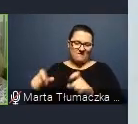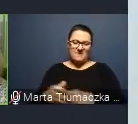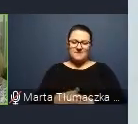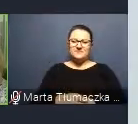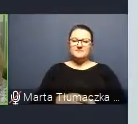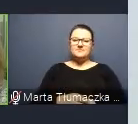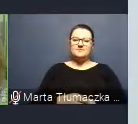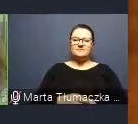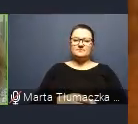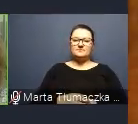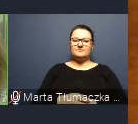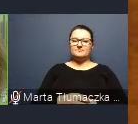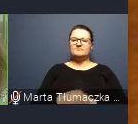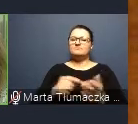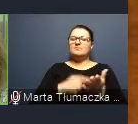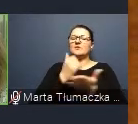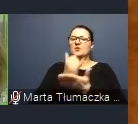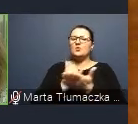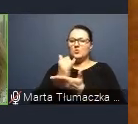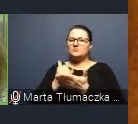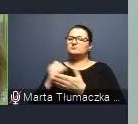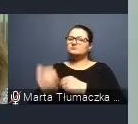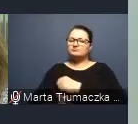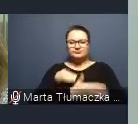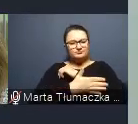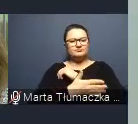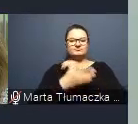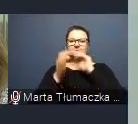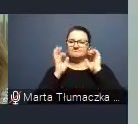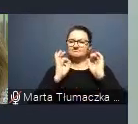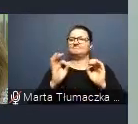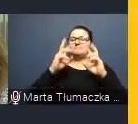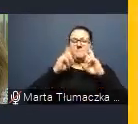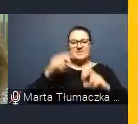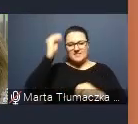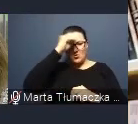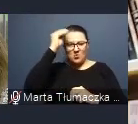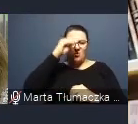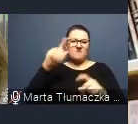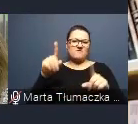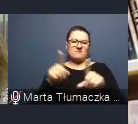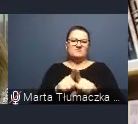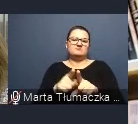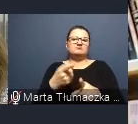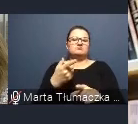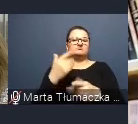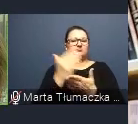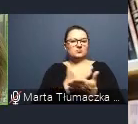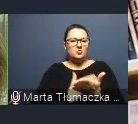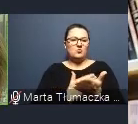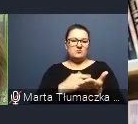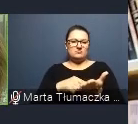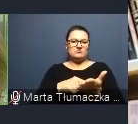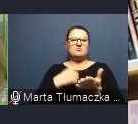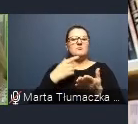These lessons based on sound research and excellent programming will help you build new skills